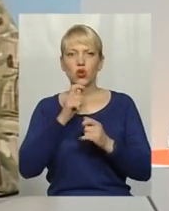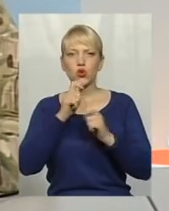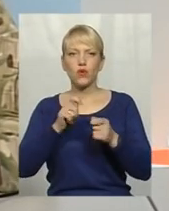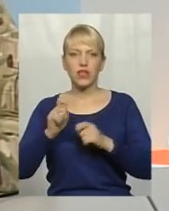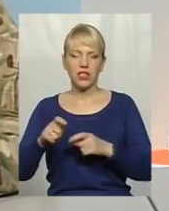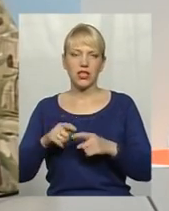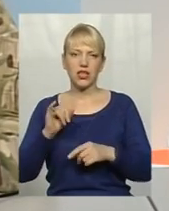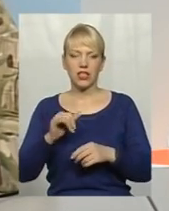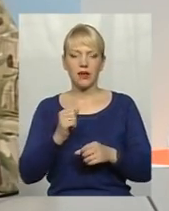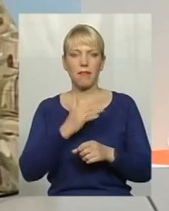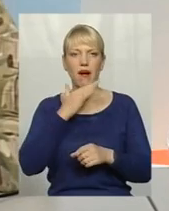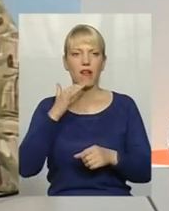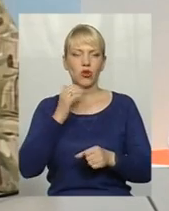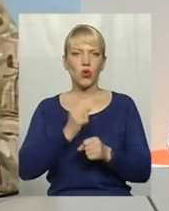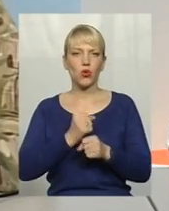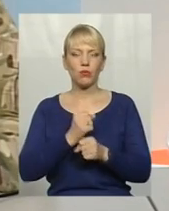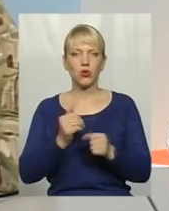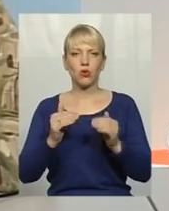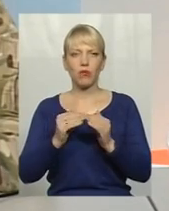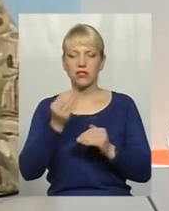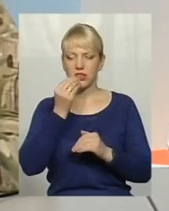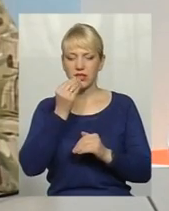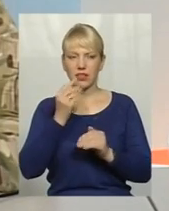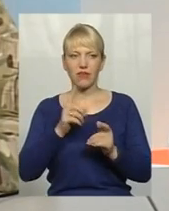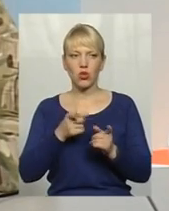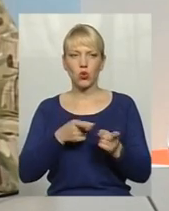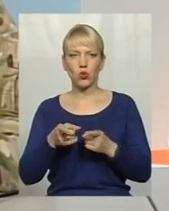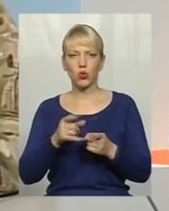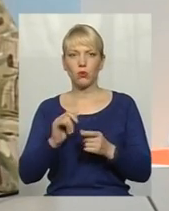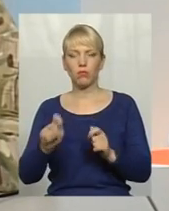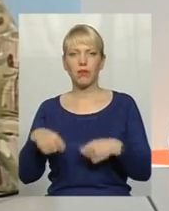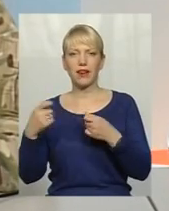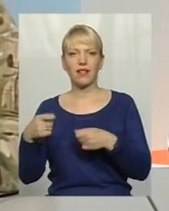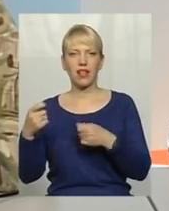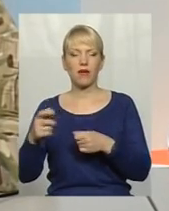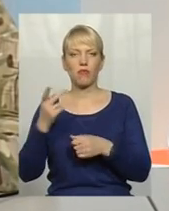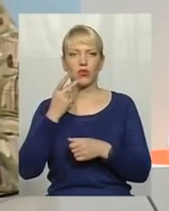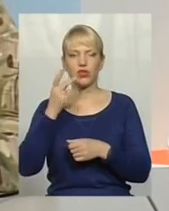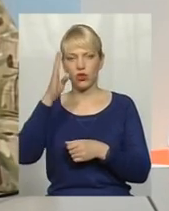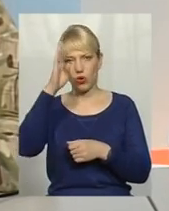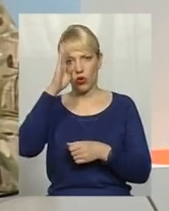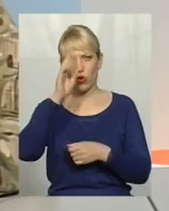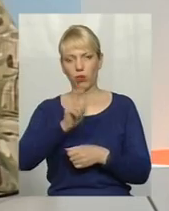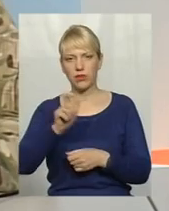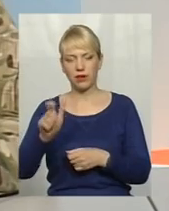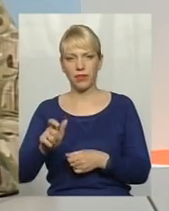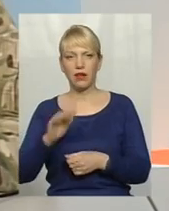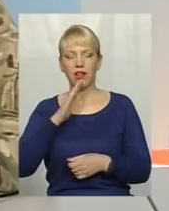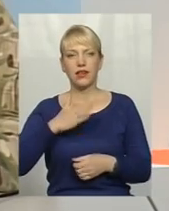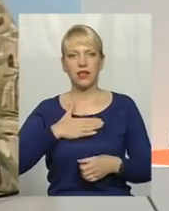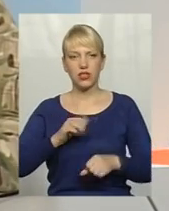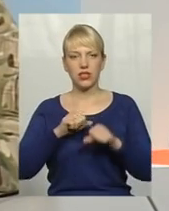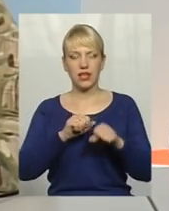робимо дуже багато домашніх страв, які готуємо, які передаємо постійно хлопцям. І наші